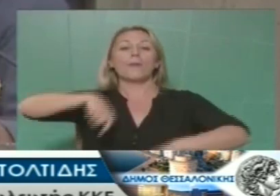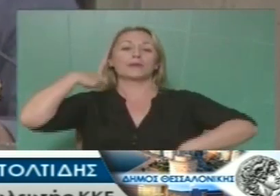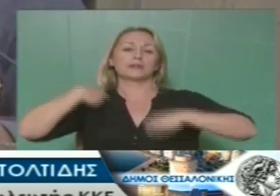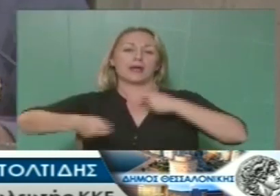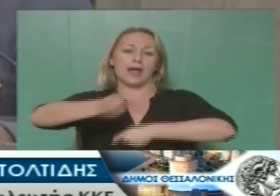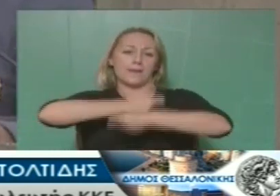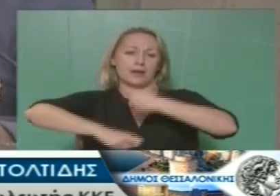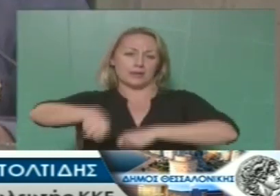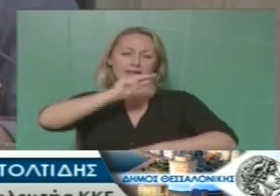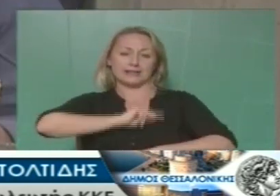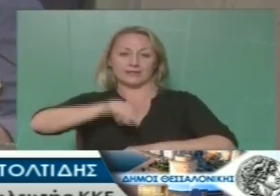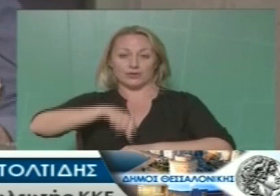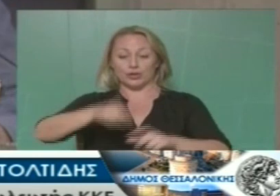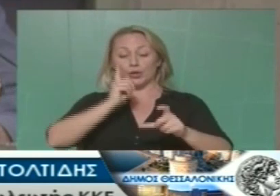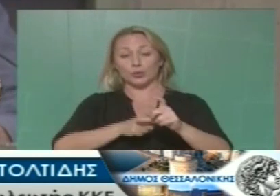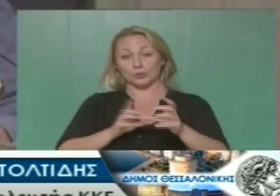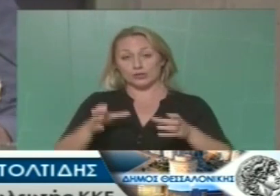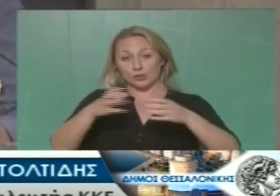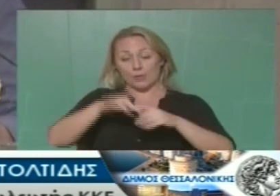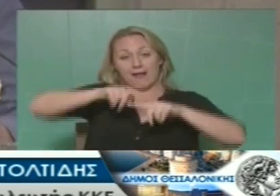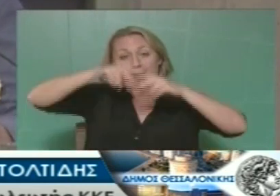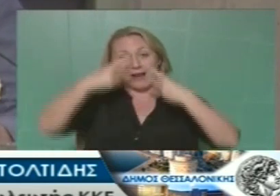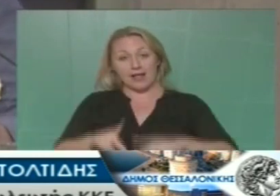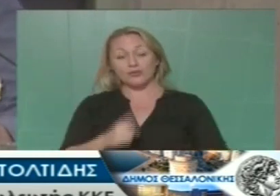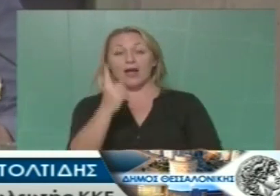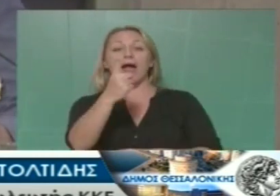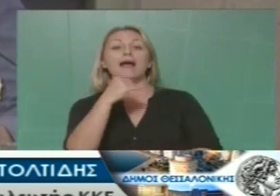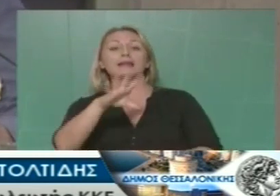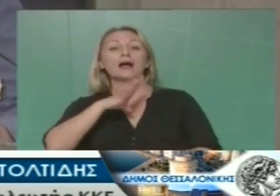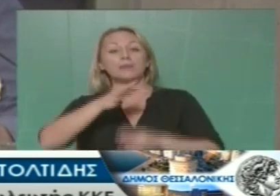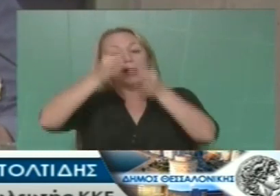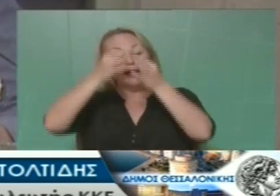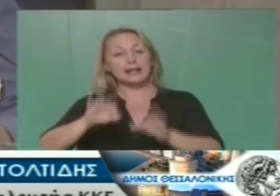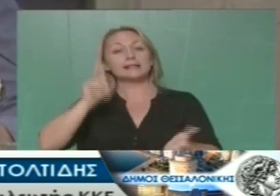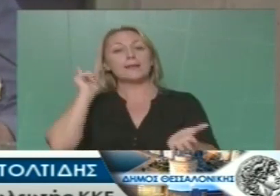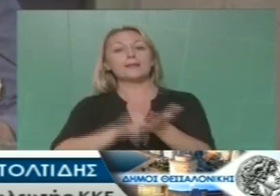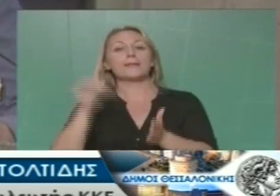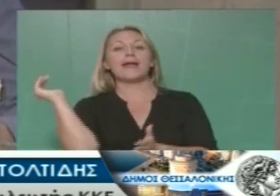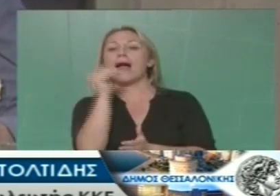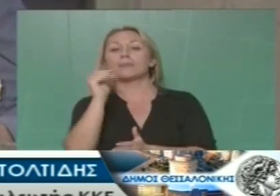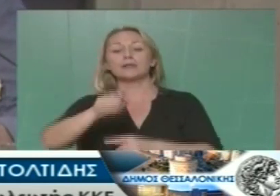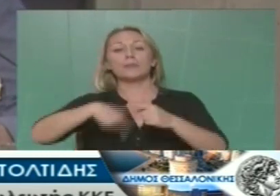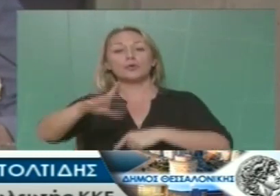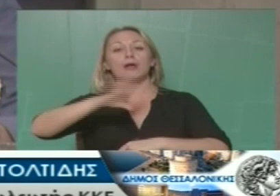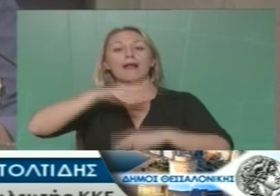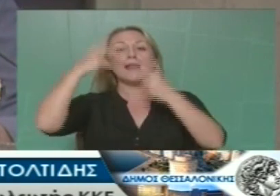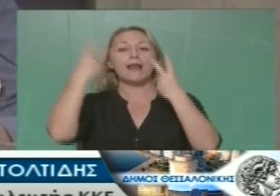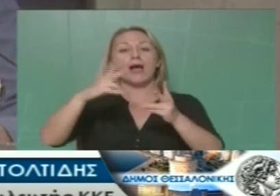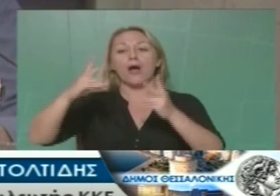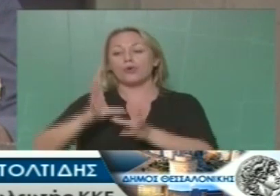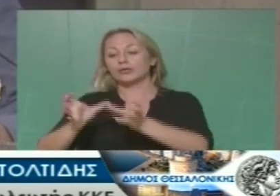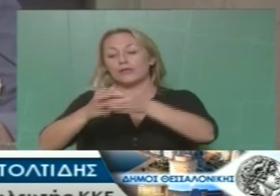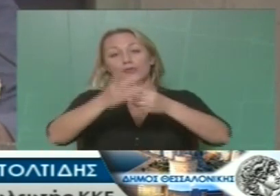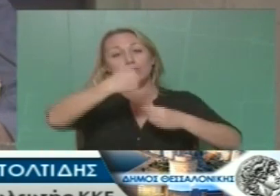Ελλάδος καλούμε τον μοναδικό παράγοντα που μπορεί πραγματικά να δώσει λύση να κινητοποιηθεί άμεσα ο ίδιος ο λαός οι φορείς του